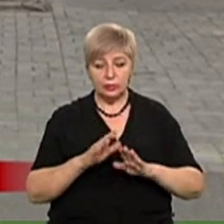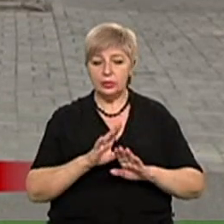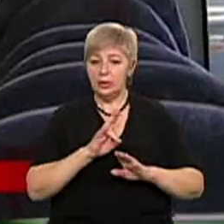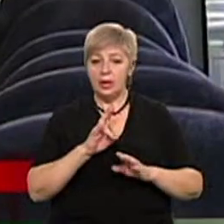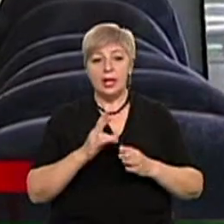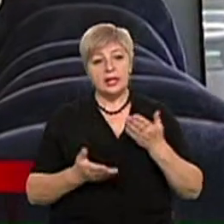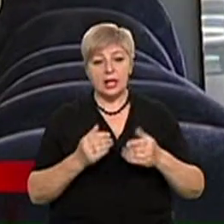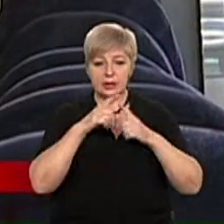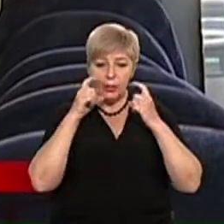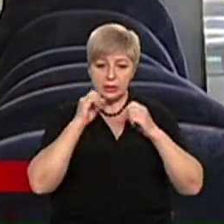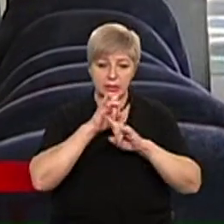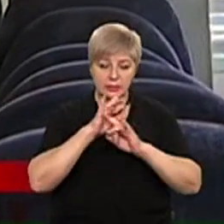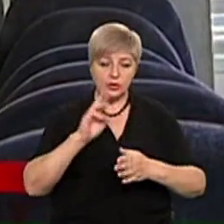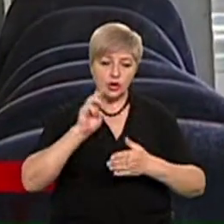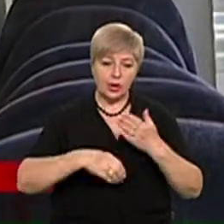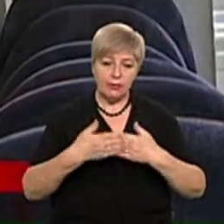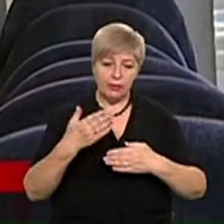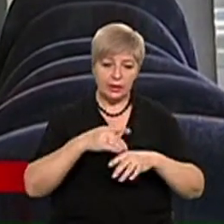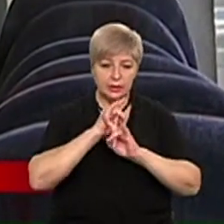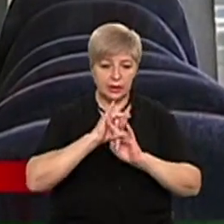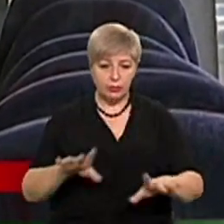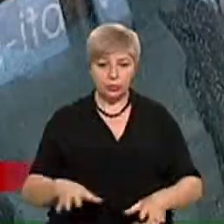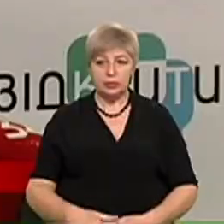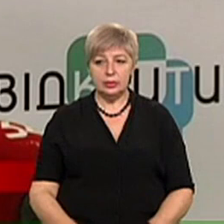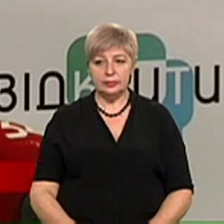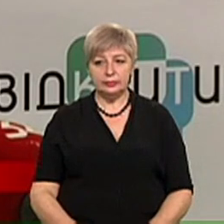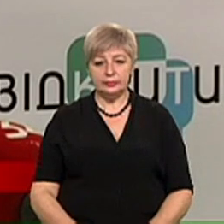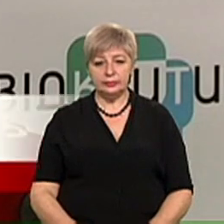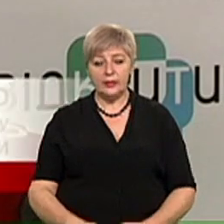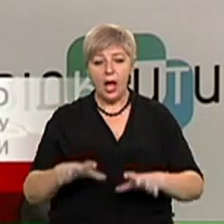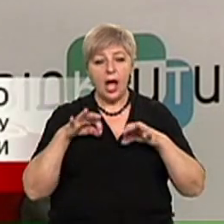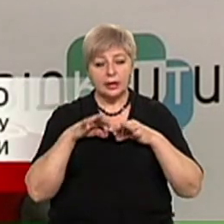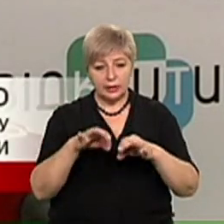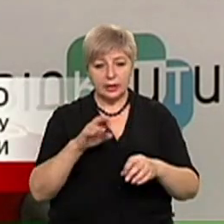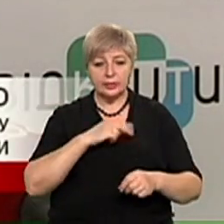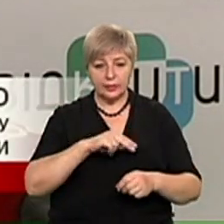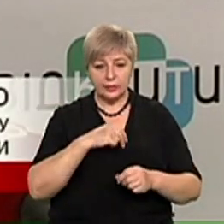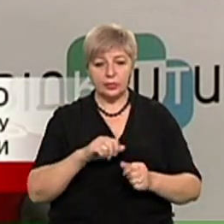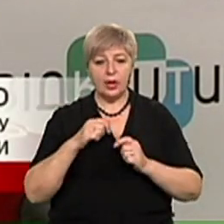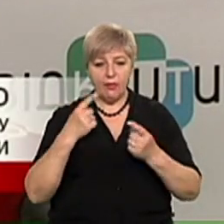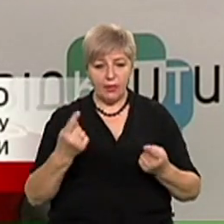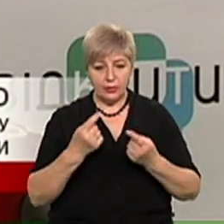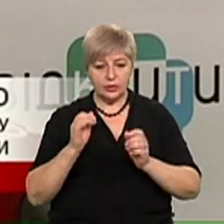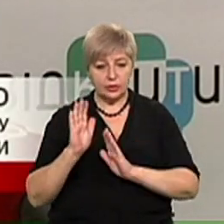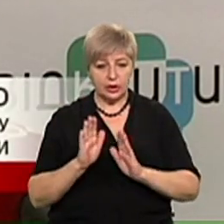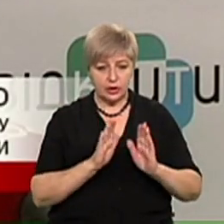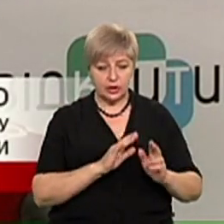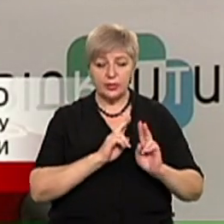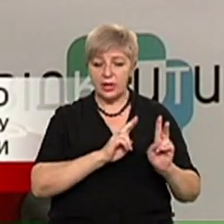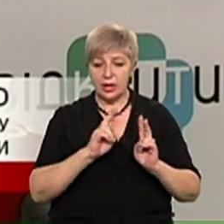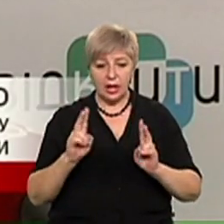їхню відсутність штрафувати не будуть. Транспорт працює в штатному режимі. Ніяких